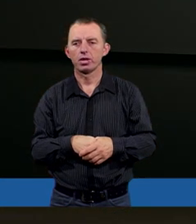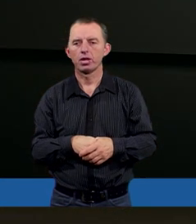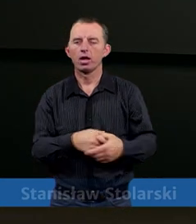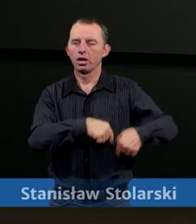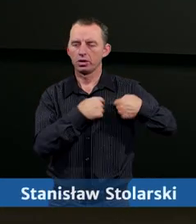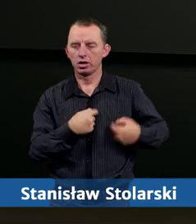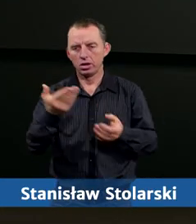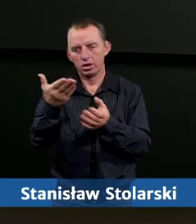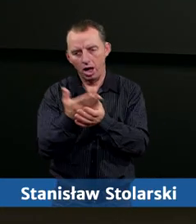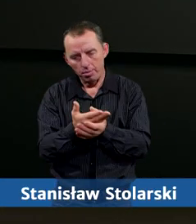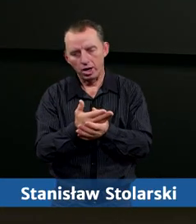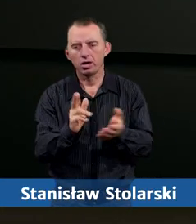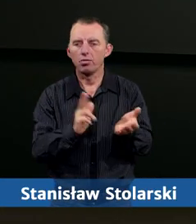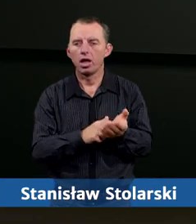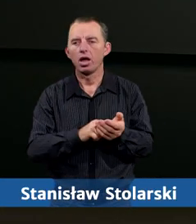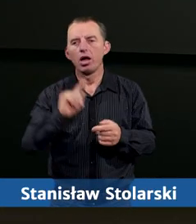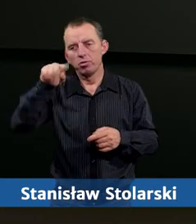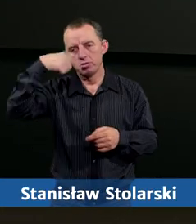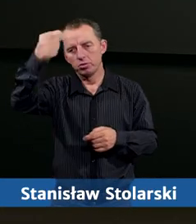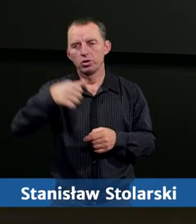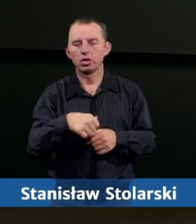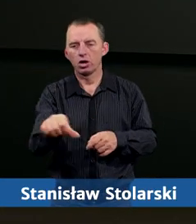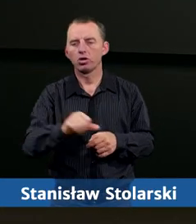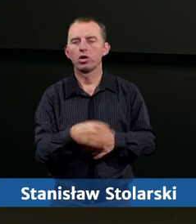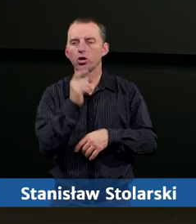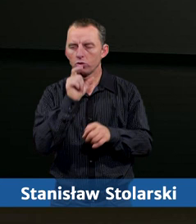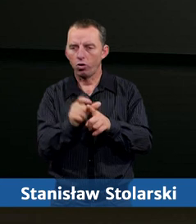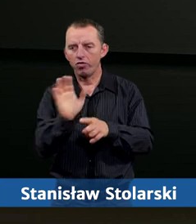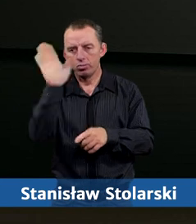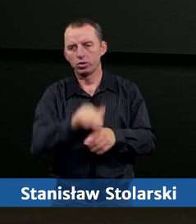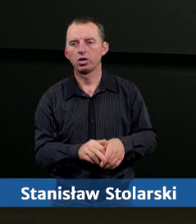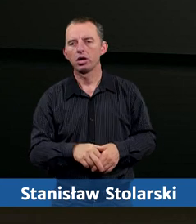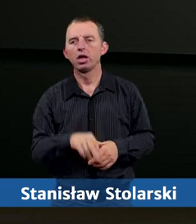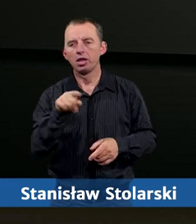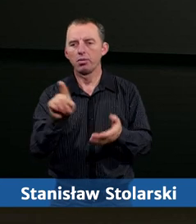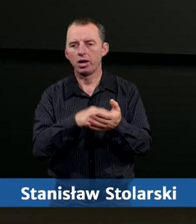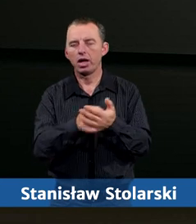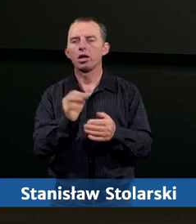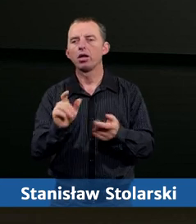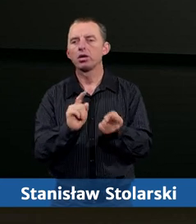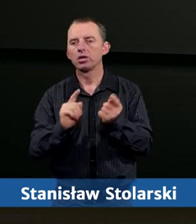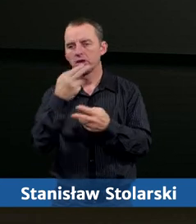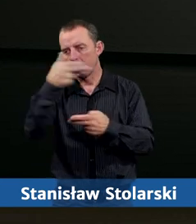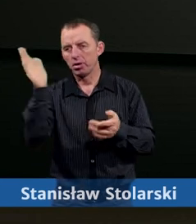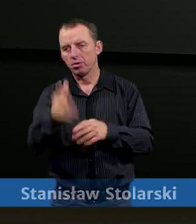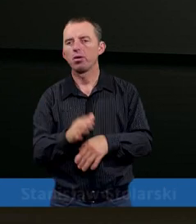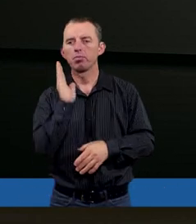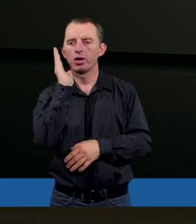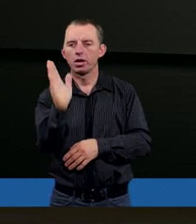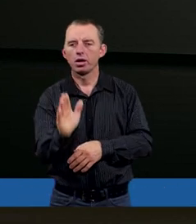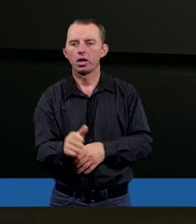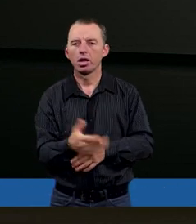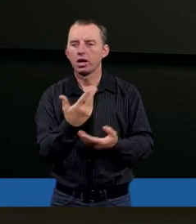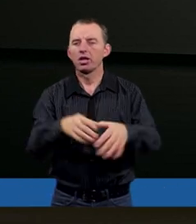Serdecznie zapraszam na przyszłotygodniowe studium Słowa Bożego. Tym razem tematem tego studium będzie